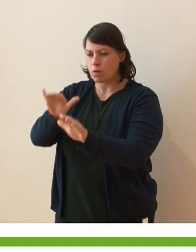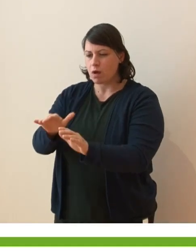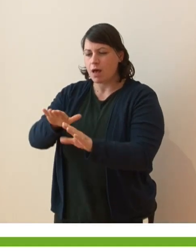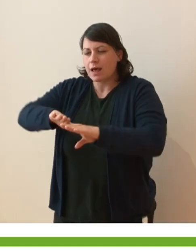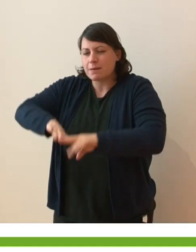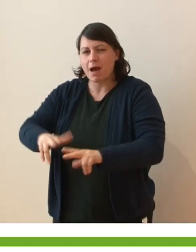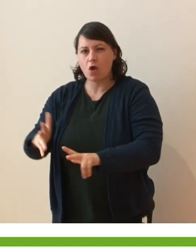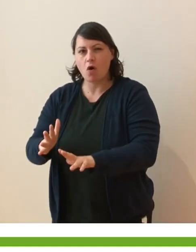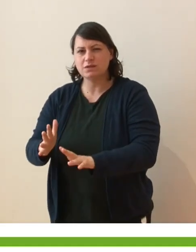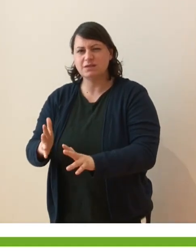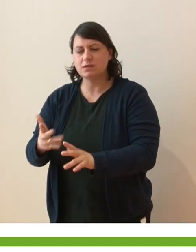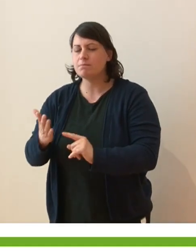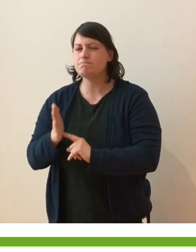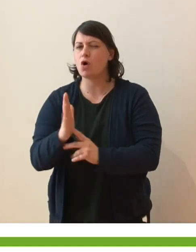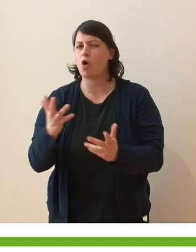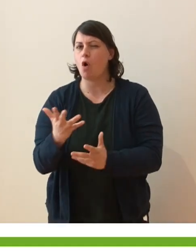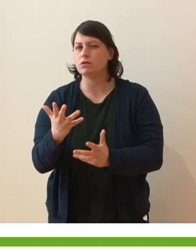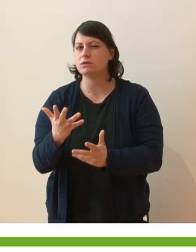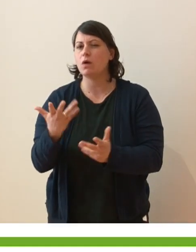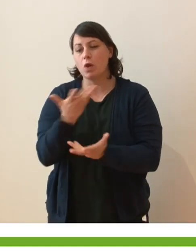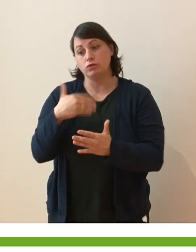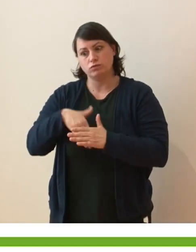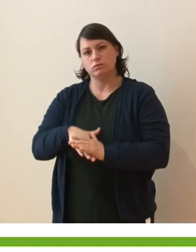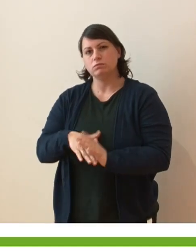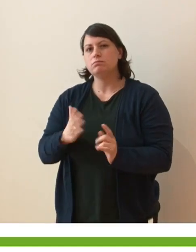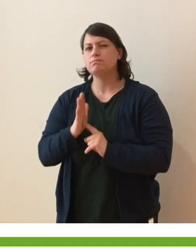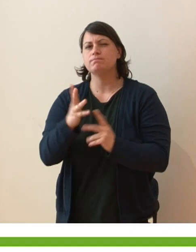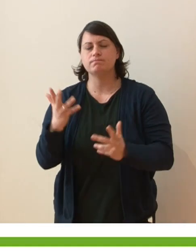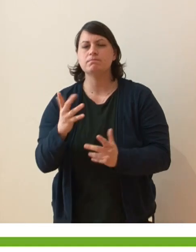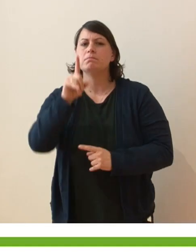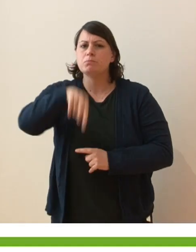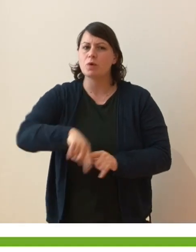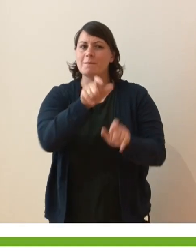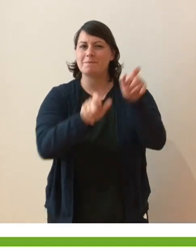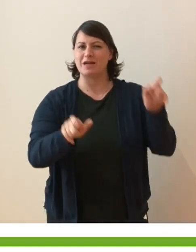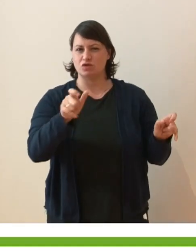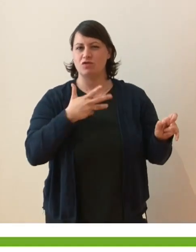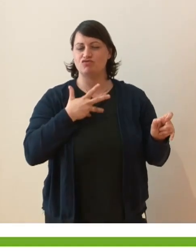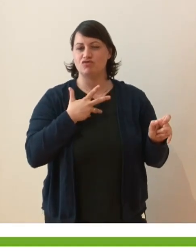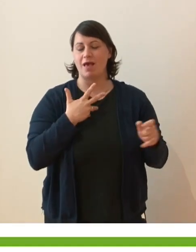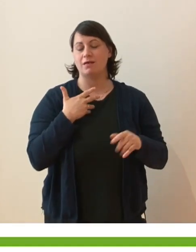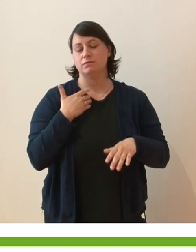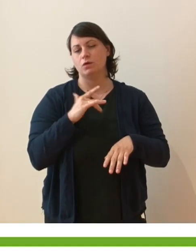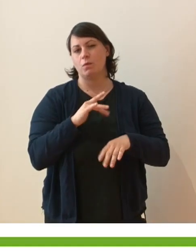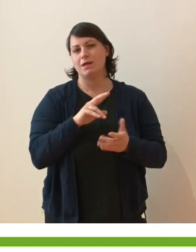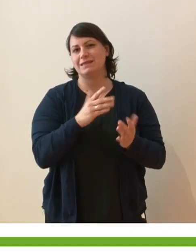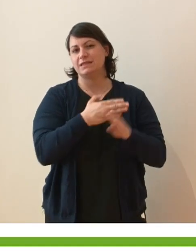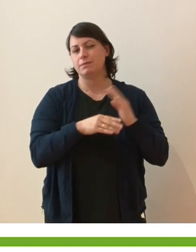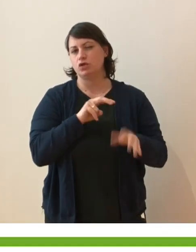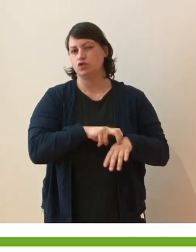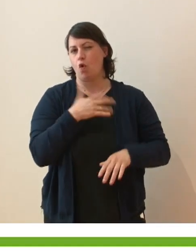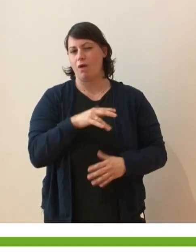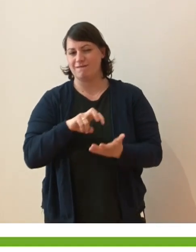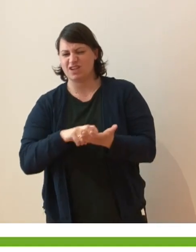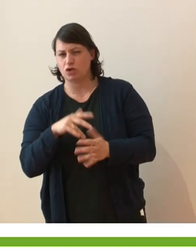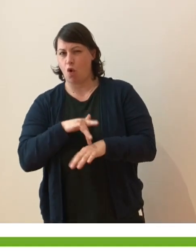condizione di persone che vivono l'esperienza della disabilità c'è la possibilità